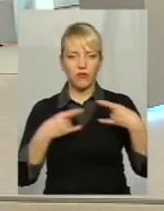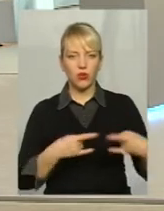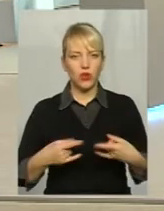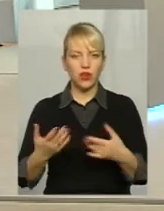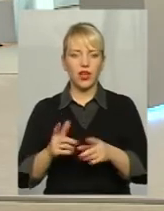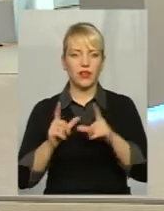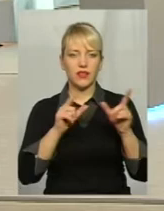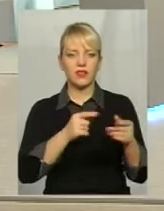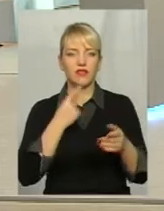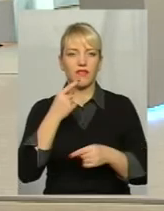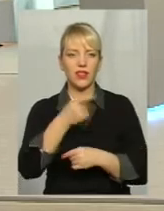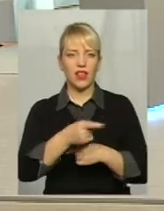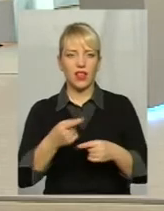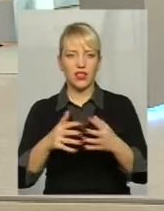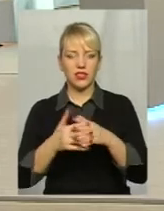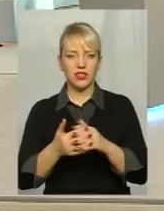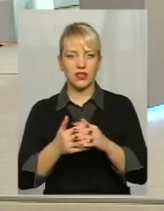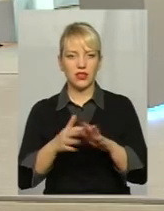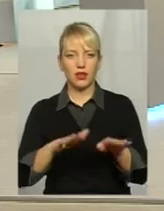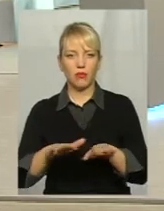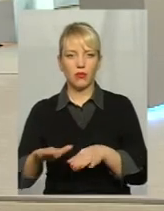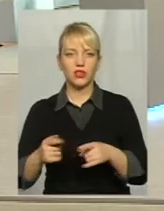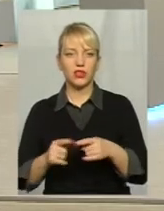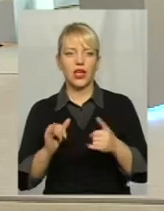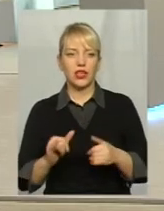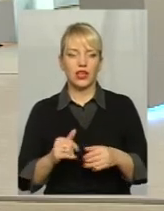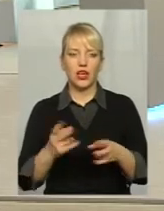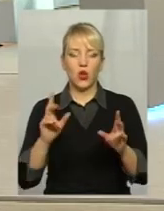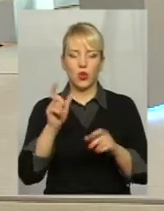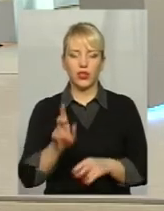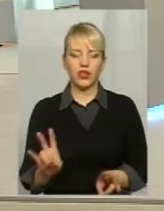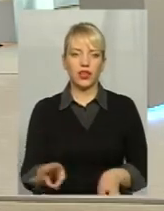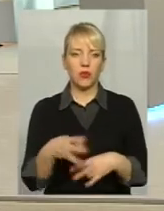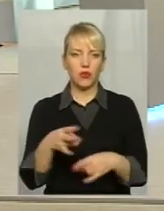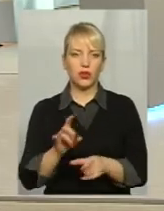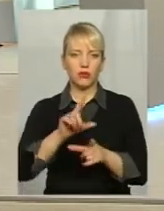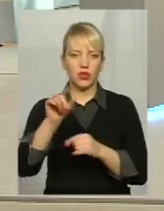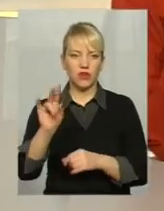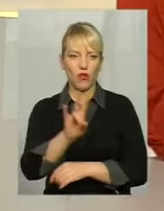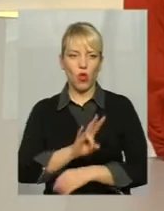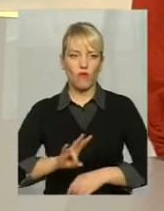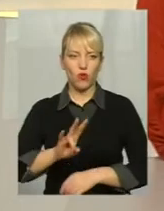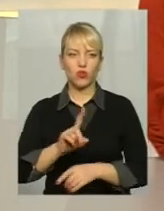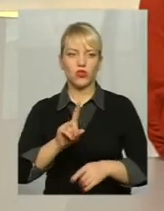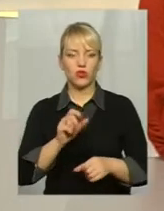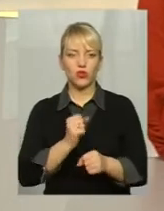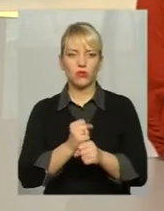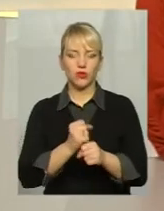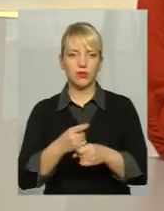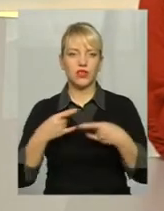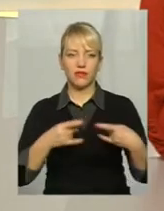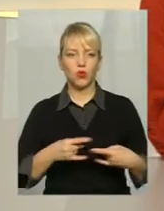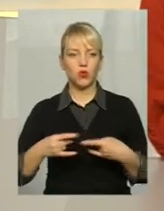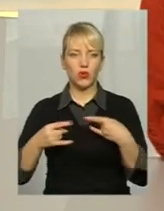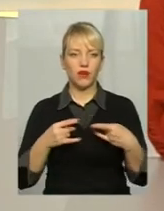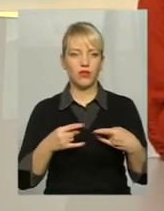населені пункти Обслуговує наших людей Тобто людині не потрібно їхати в нову ушицю Аби зробити флюорографію